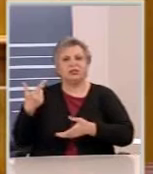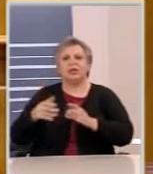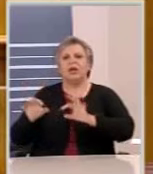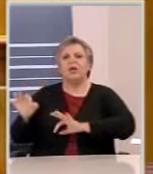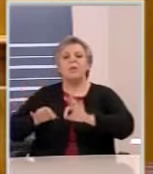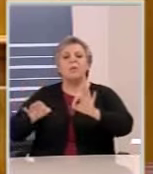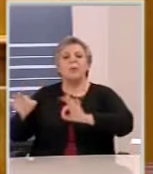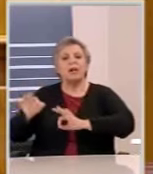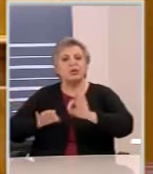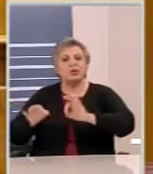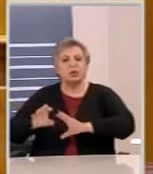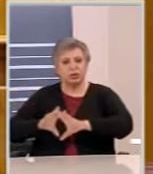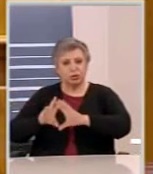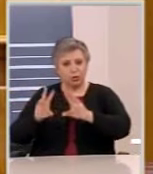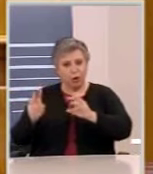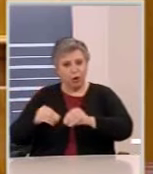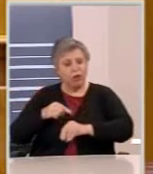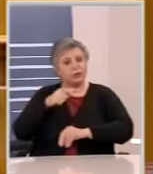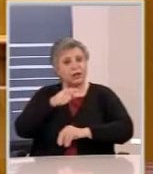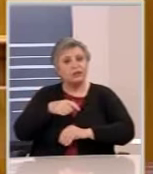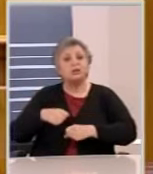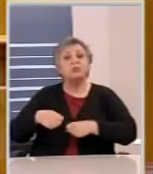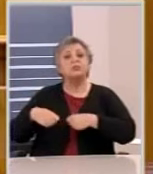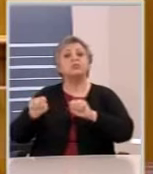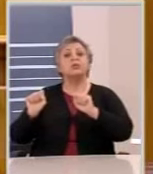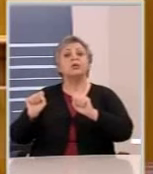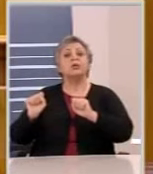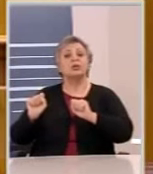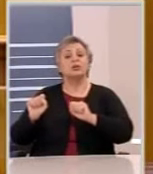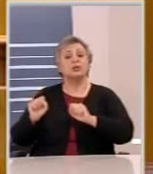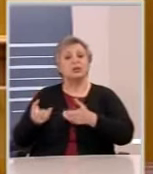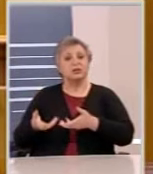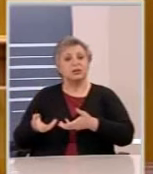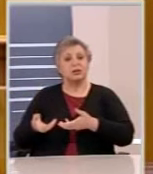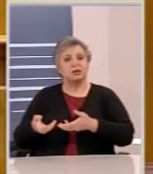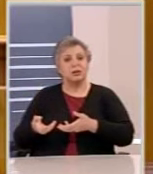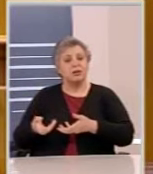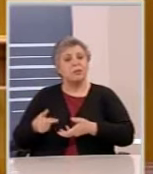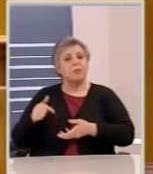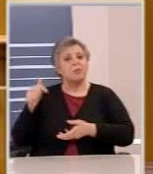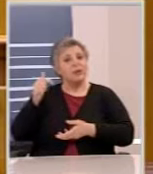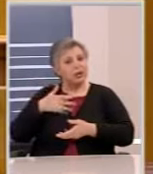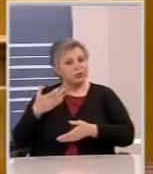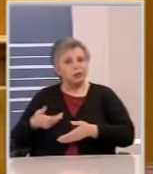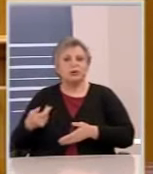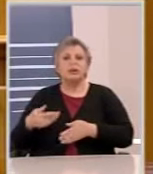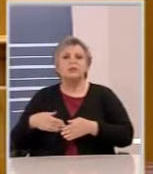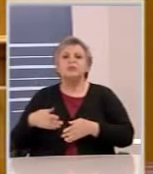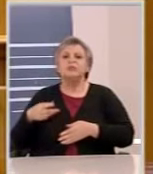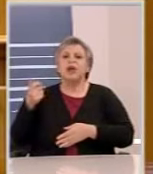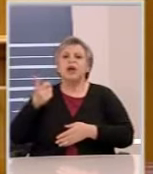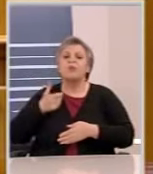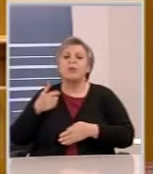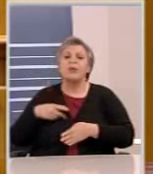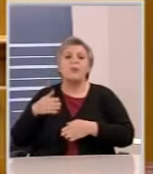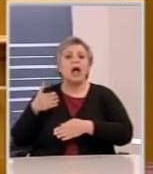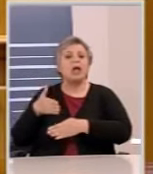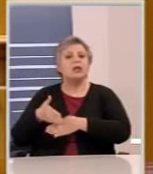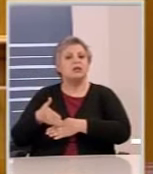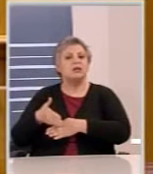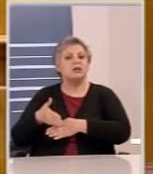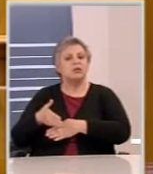Θα καταψηφίσετε το επίδομα 600 εκατομμύρια το χρόνο επίδομα ενοικίου για τους συμπολίτες μας που δεν έχουν